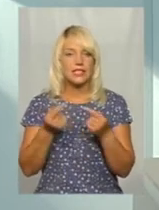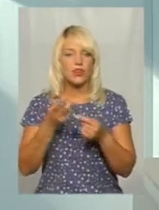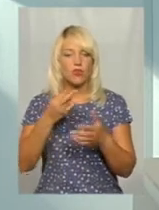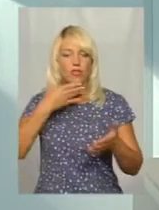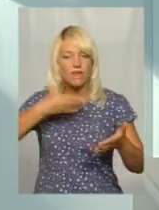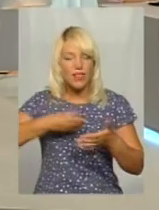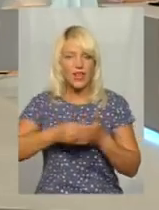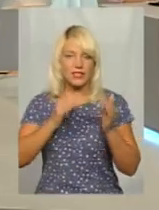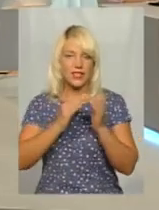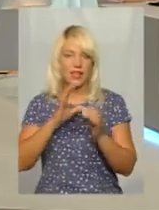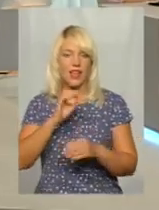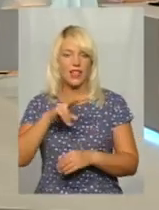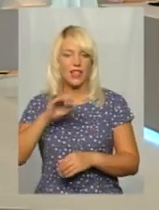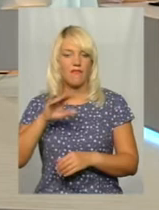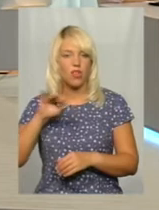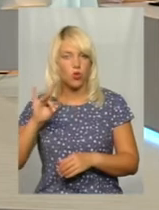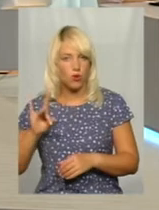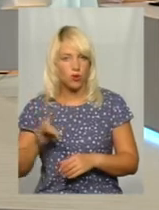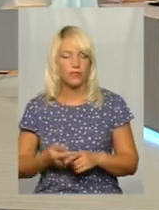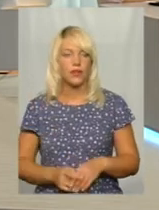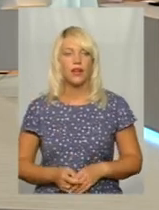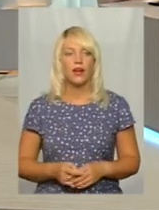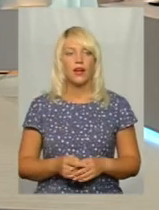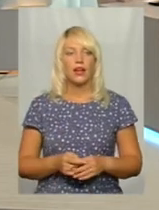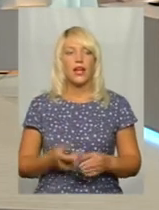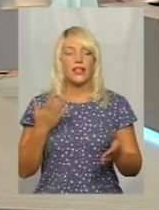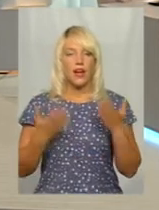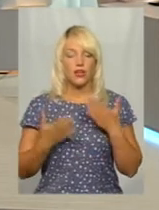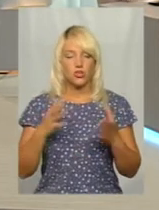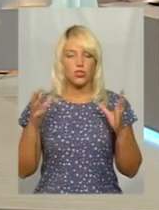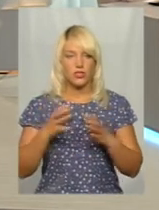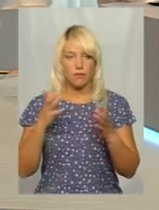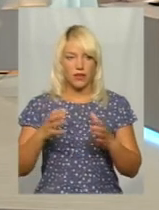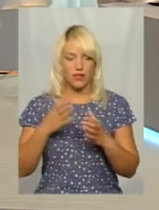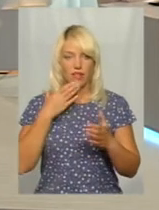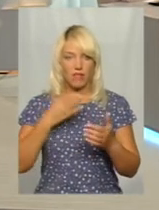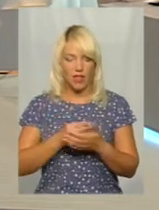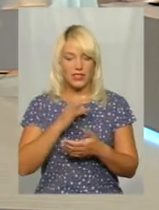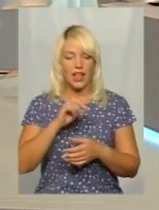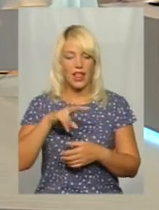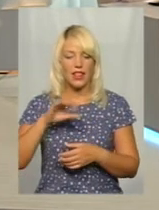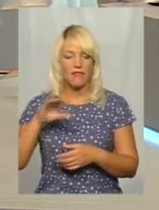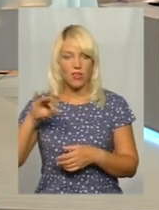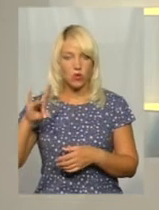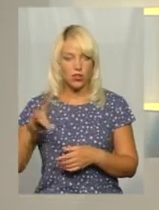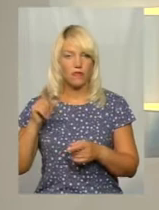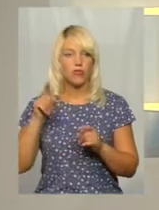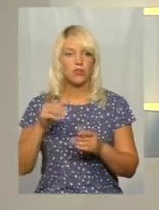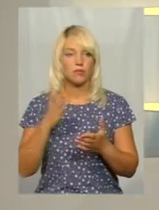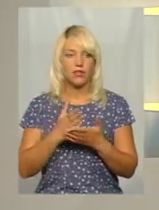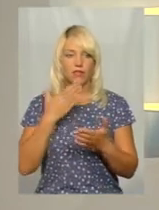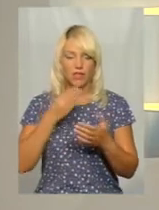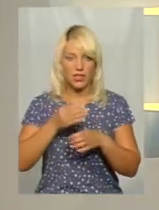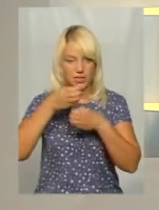Така справа. А от якщо вони зберігають на власних елеваторах, там вони мають і власні